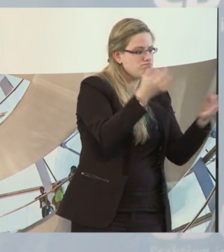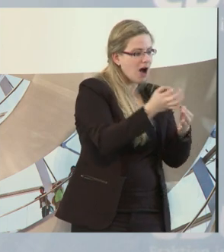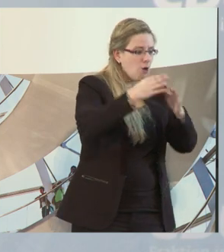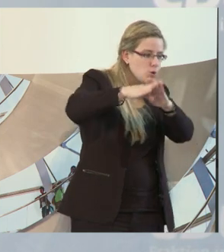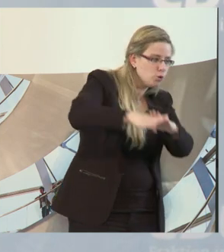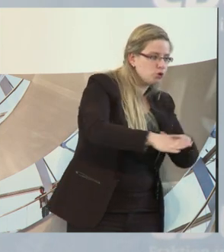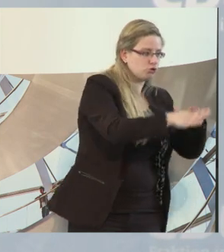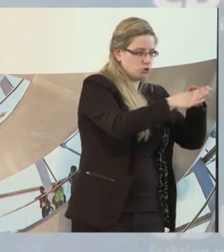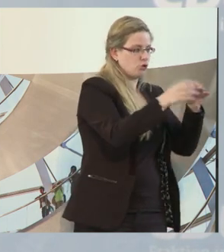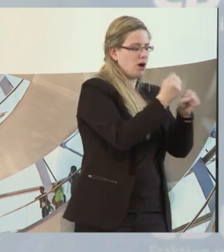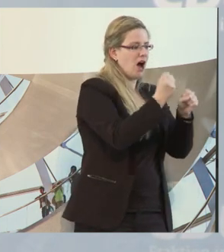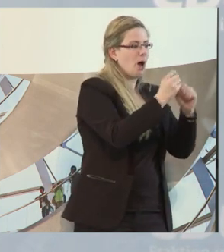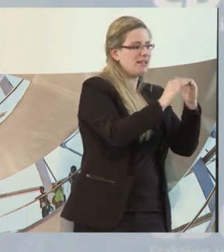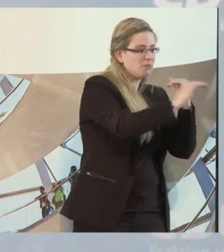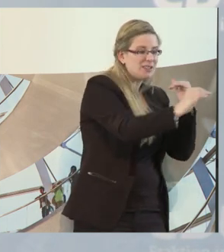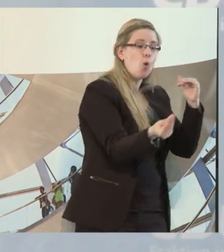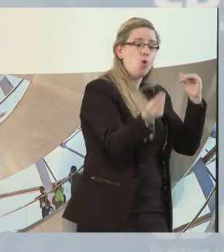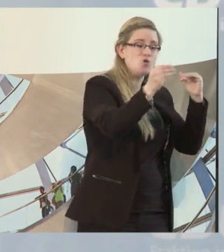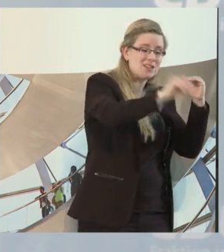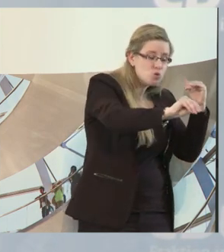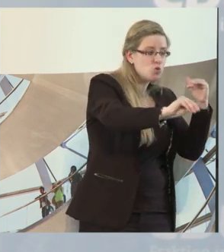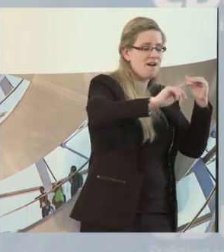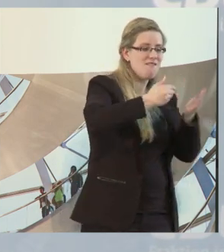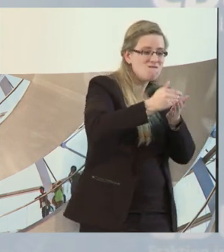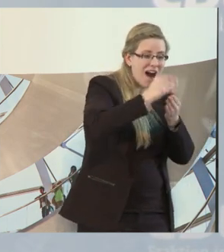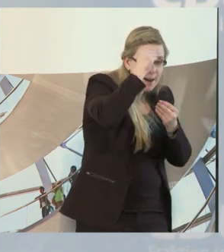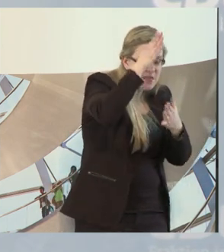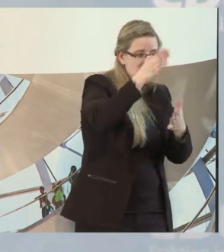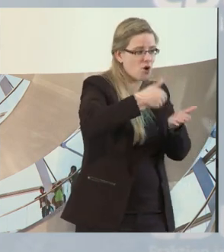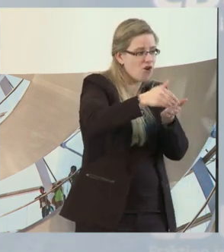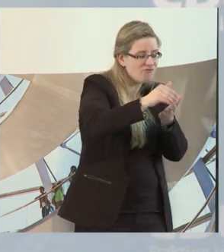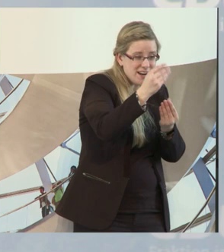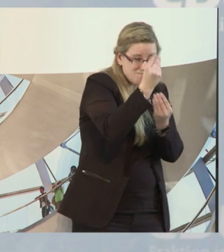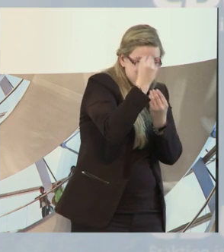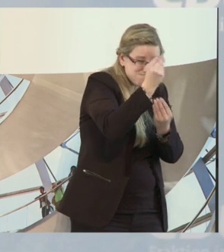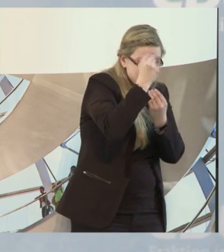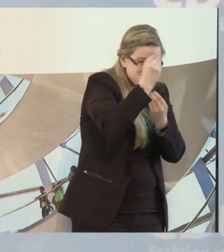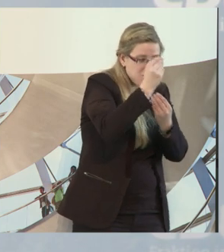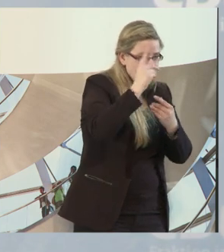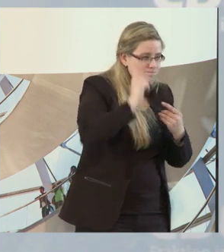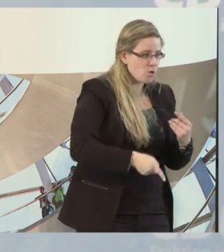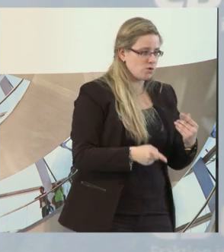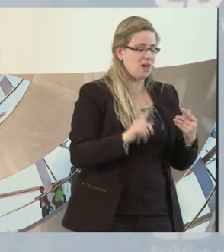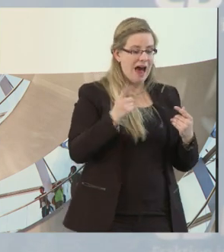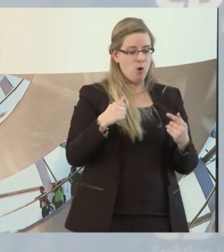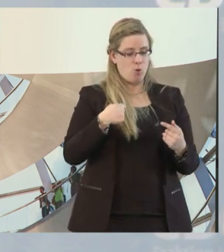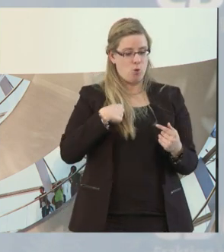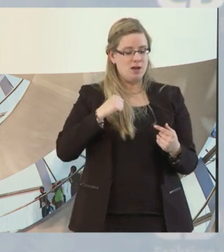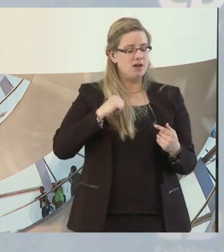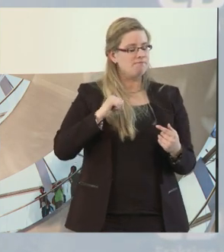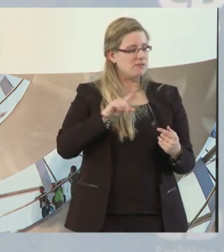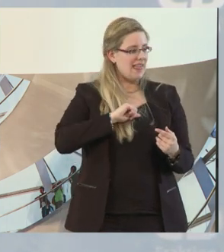Unterstützung im Rahmen von flankierenden Schulungen. Und was ich halt auch sehe, wir sind Dienstleister für fünf große Werkstätten.